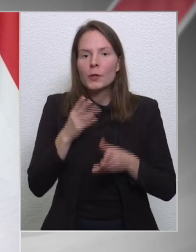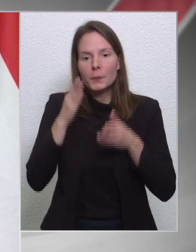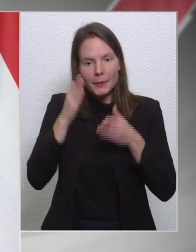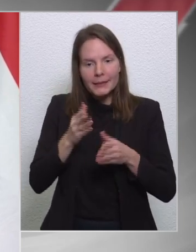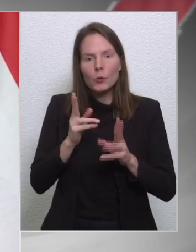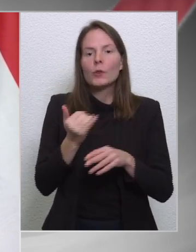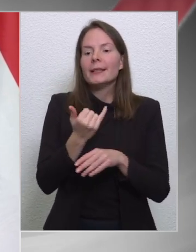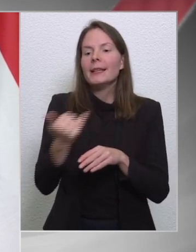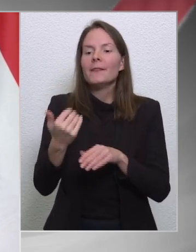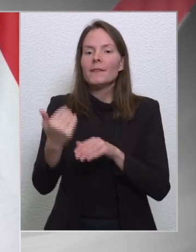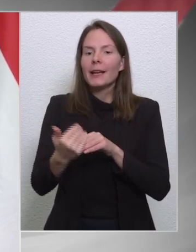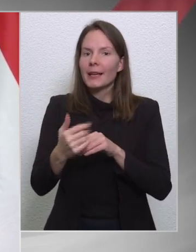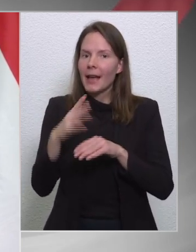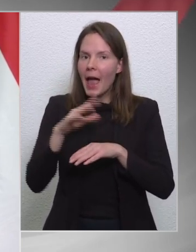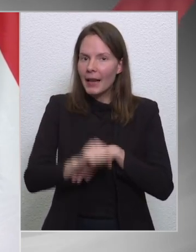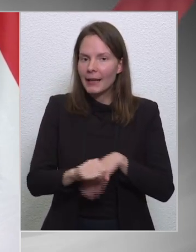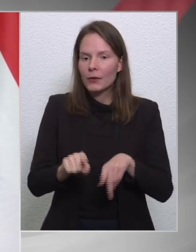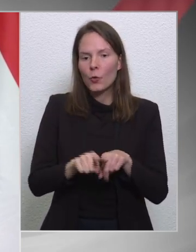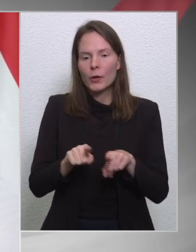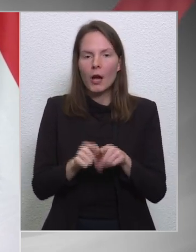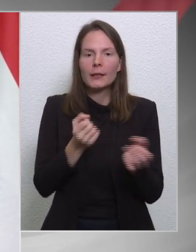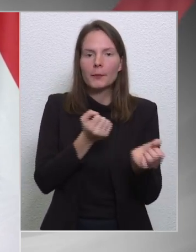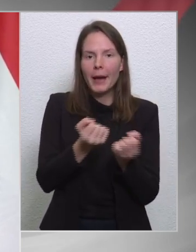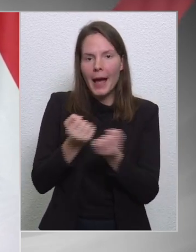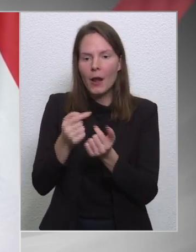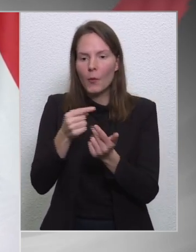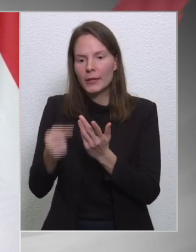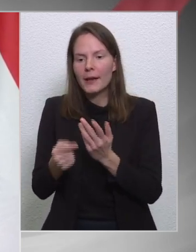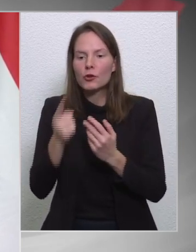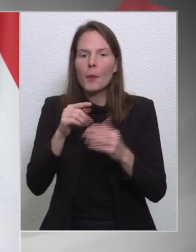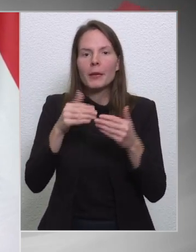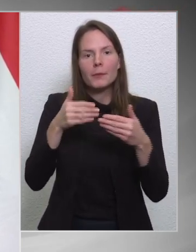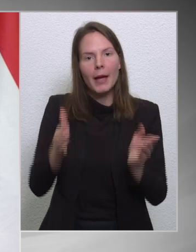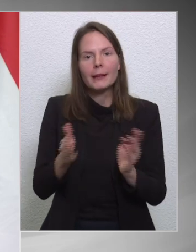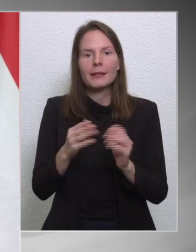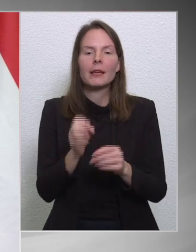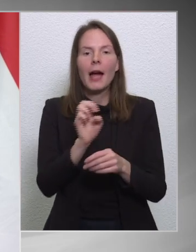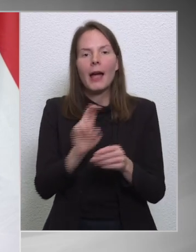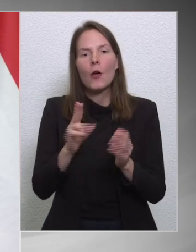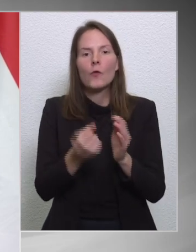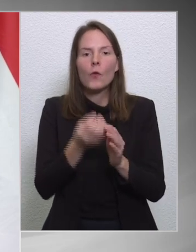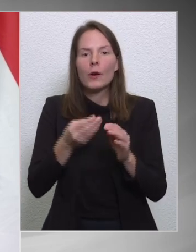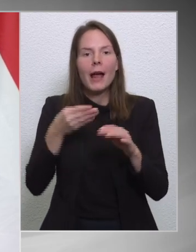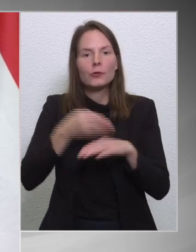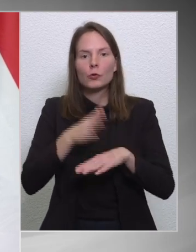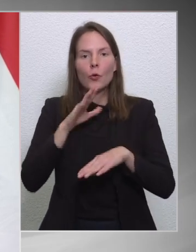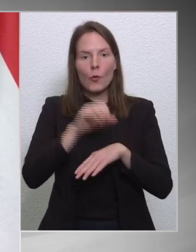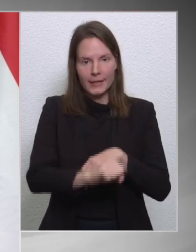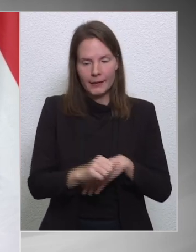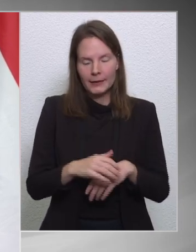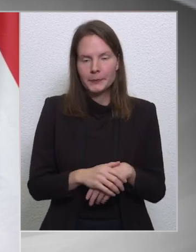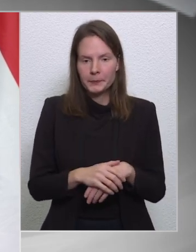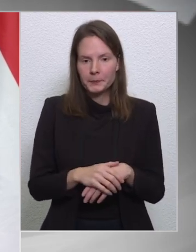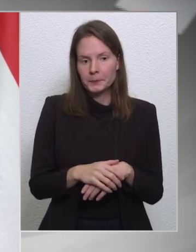elérjük azokat a megállapodásokat, amelyek megnyitják az európai uniós forrásokhoz való hozzáférést. Mert éljük. Úgy néz ki elég. A kulcsa